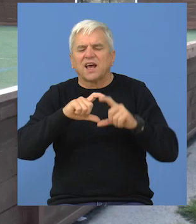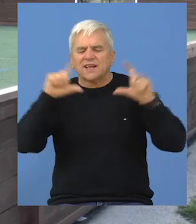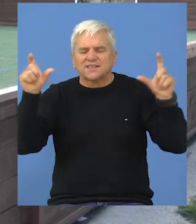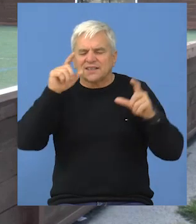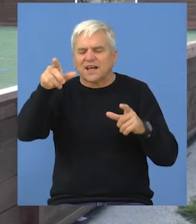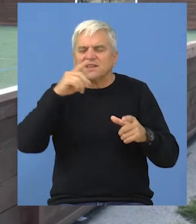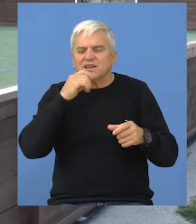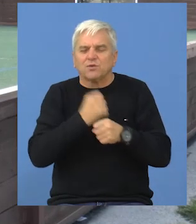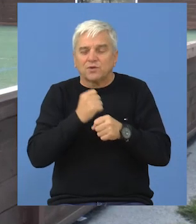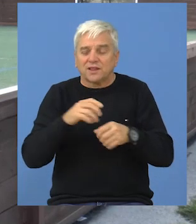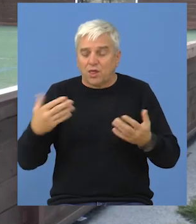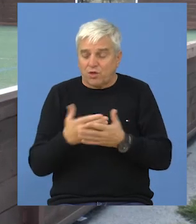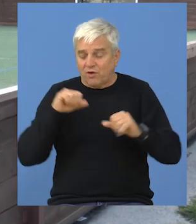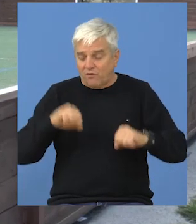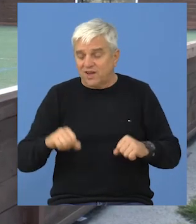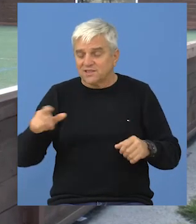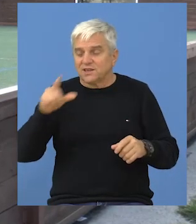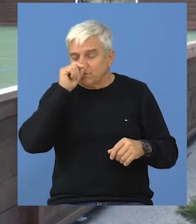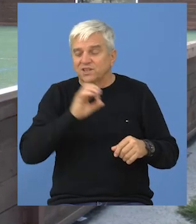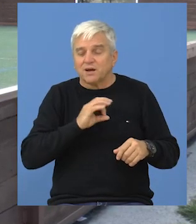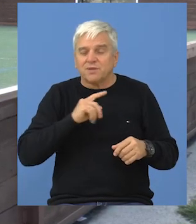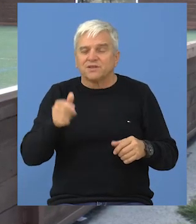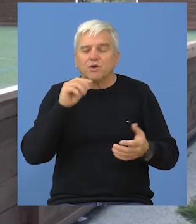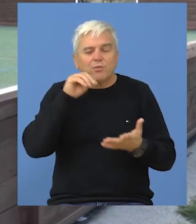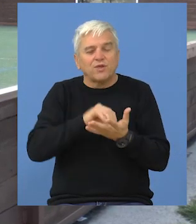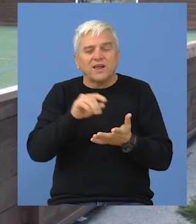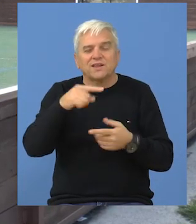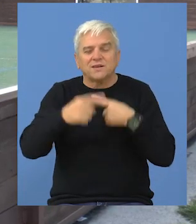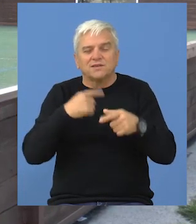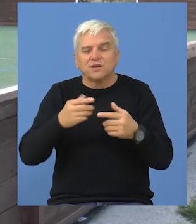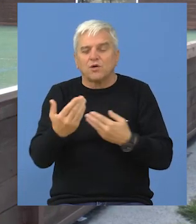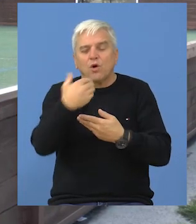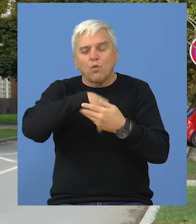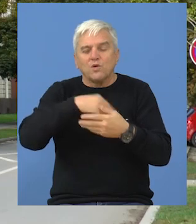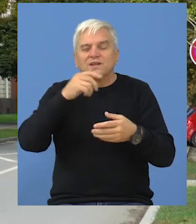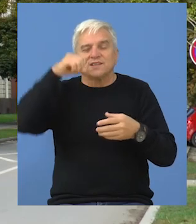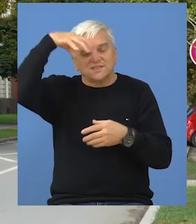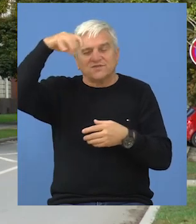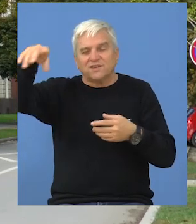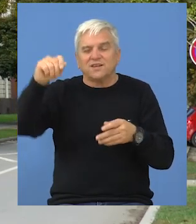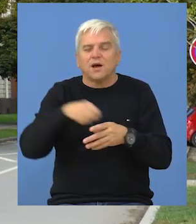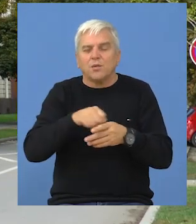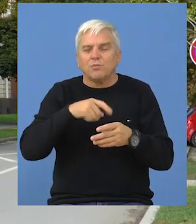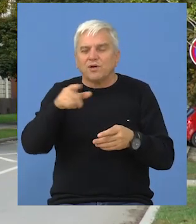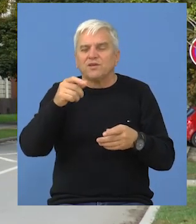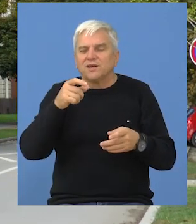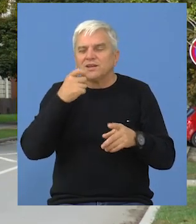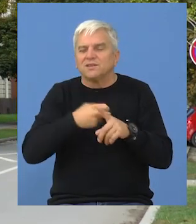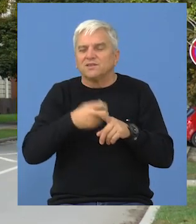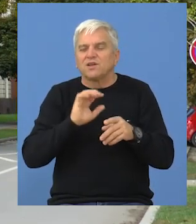urađeno od kada je objekt jeste pripao u svojinskom smislu u opštini Bečeja to je svakako očinjenjeće da smo zamenili unutrašnju rasvetu,